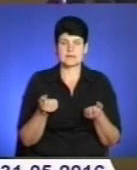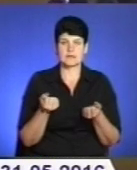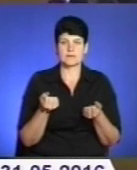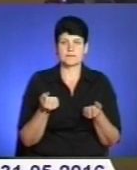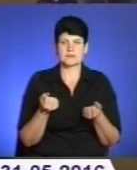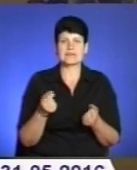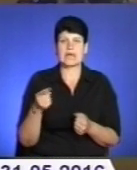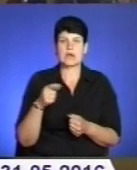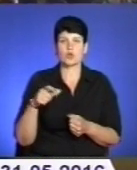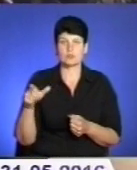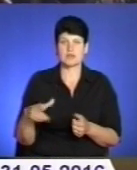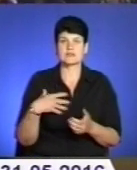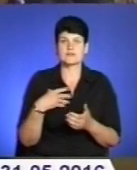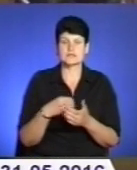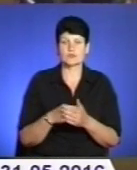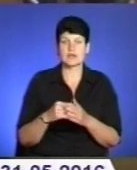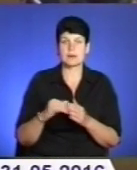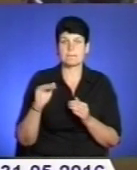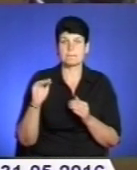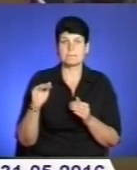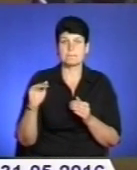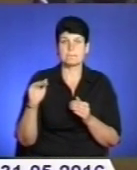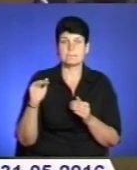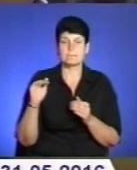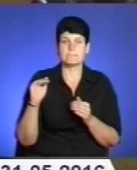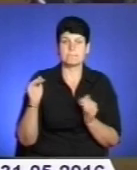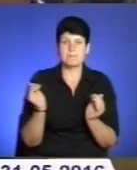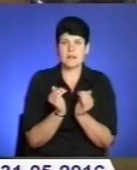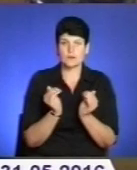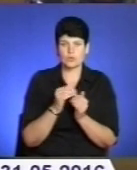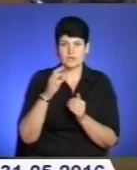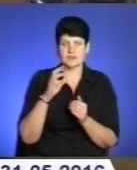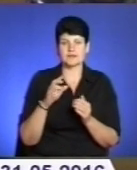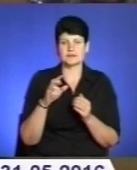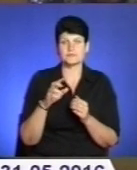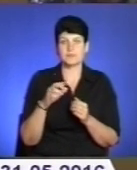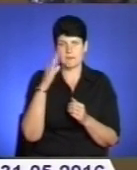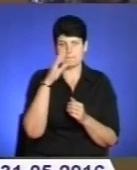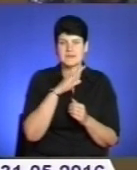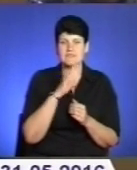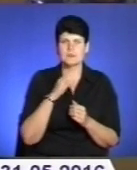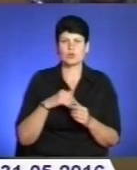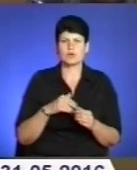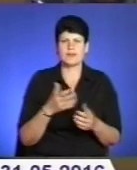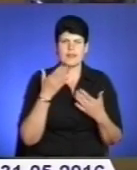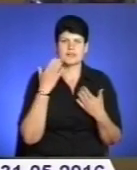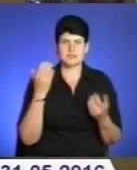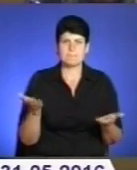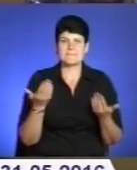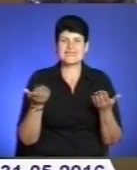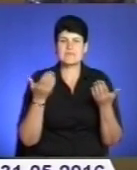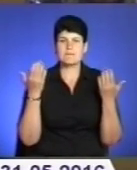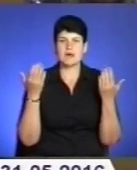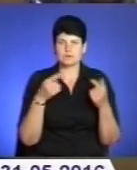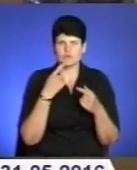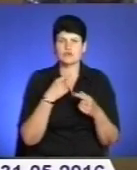Віктору Наколян від своєї малої першої ватьківщини, мені було набагато легше піднімати і промотувати, що